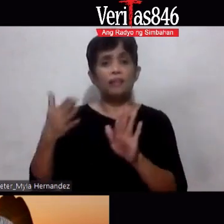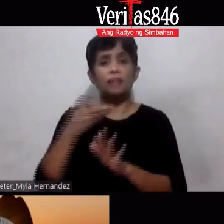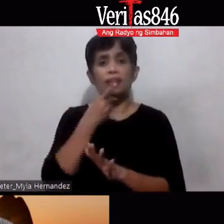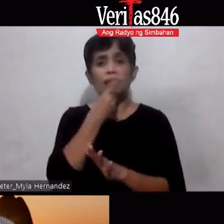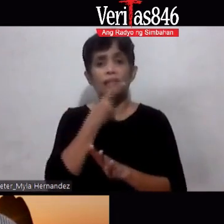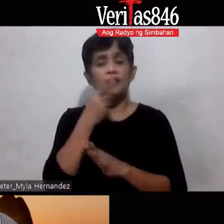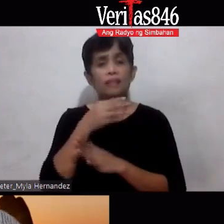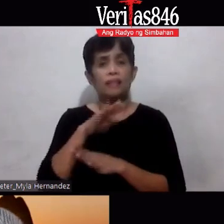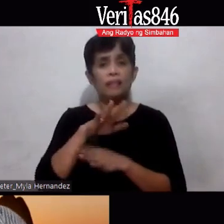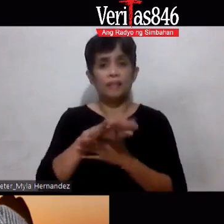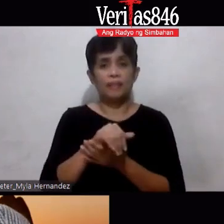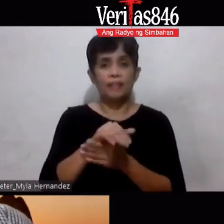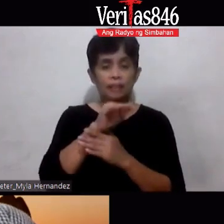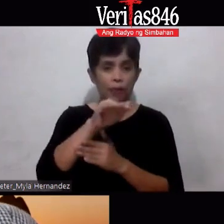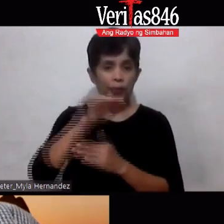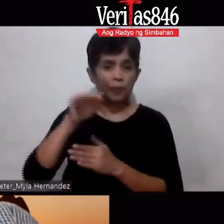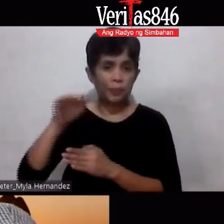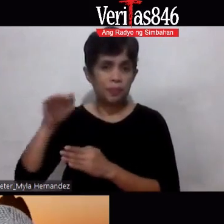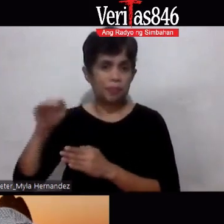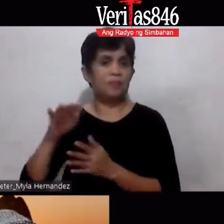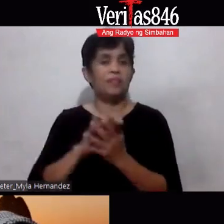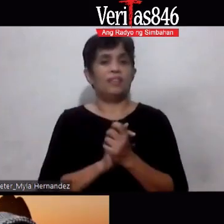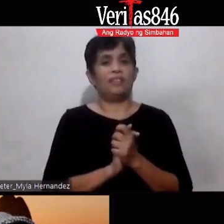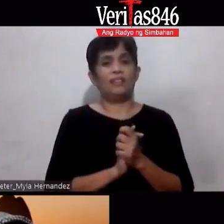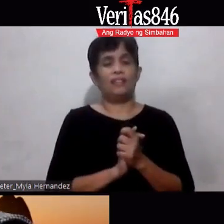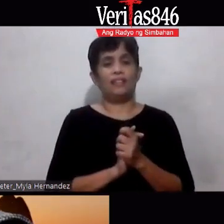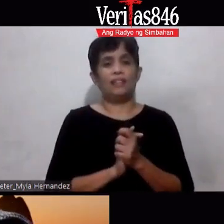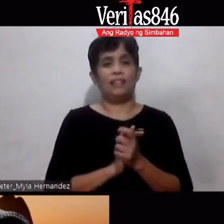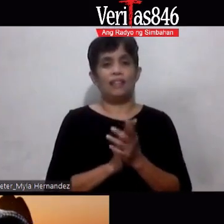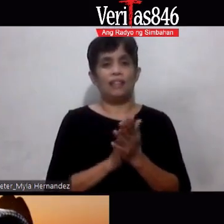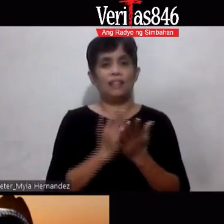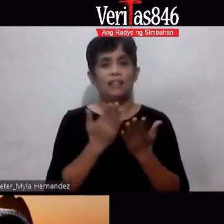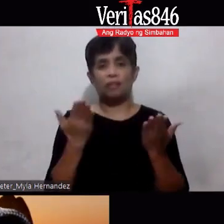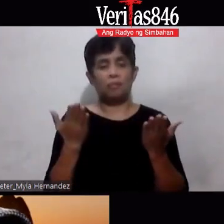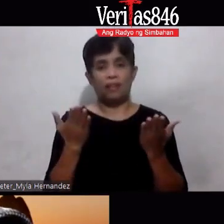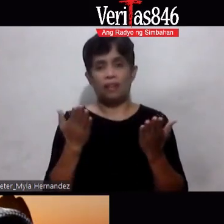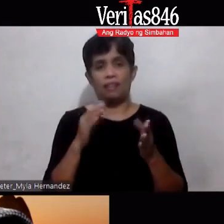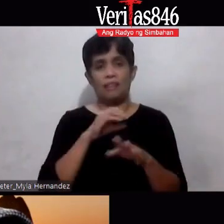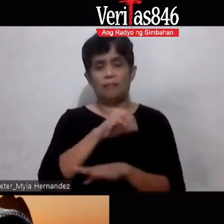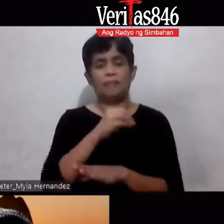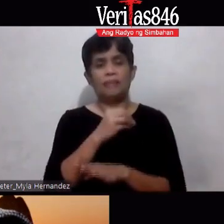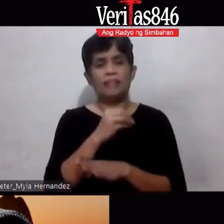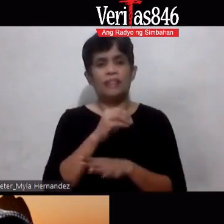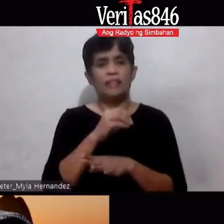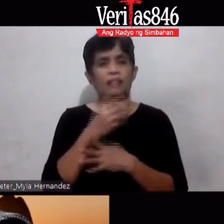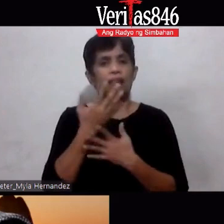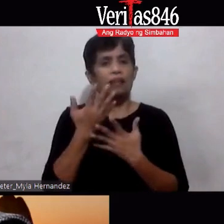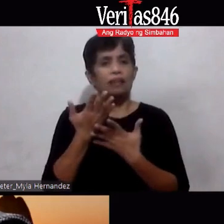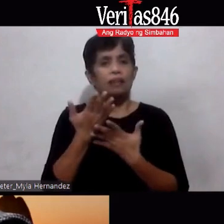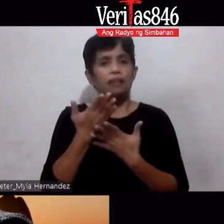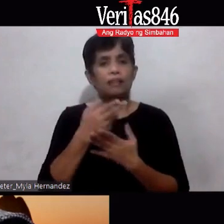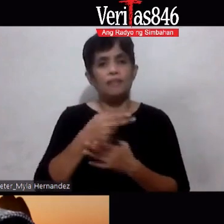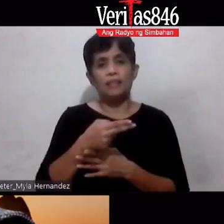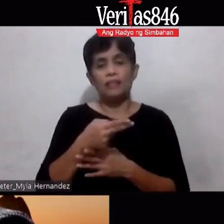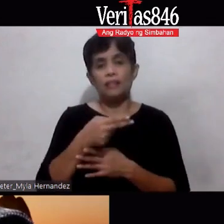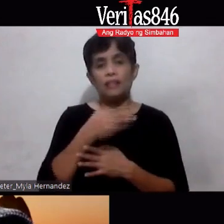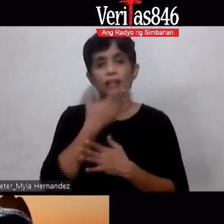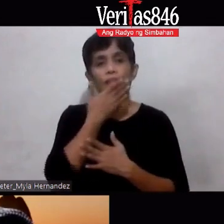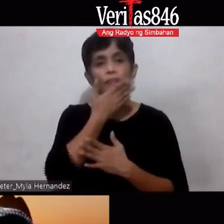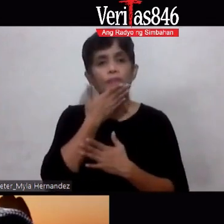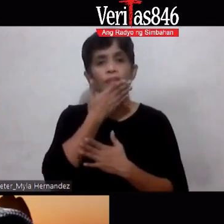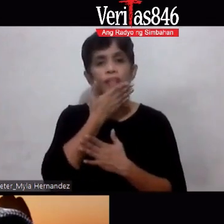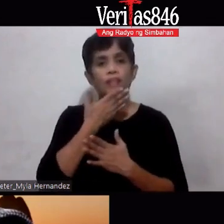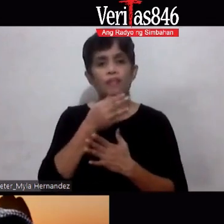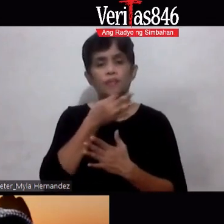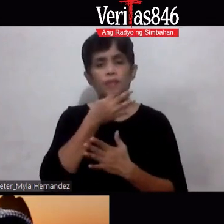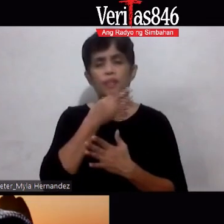Hoy Yung sobrang Mga matatamis na pagkain Hindi nakakabuti Oo,